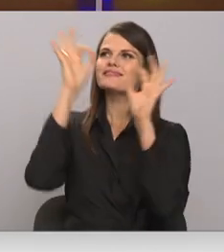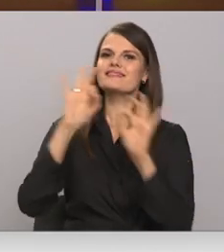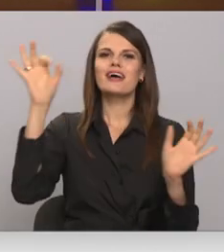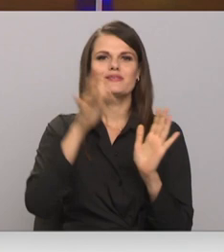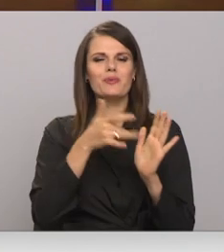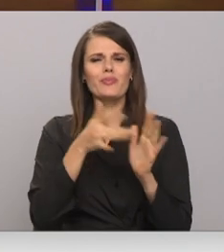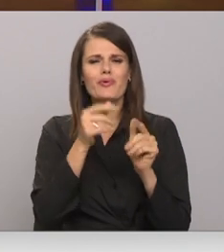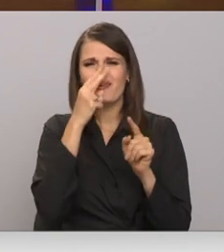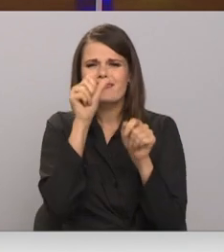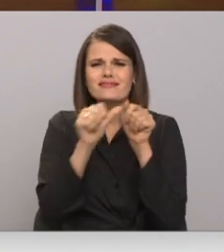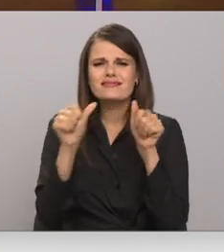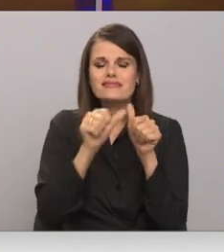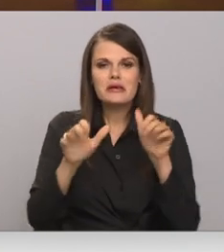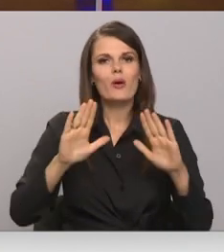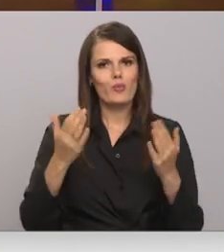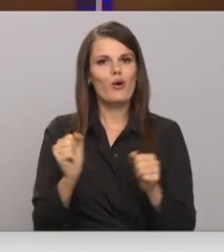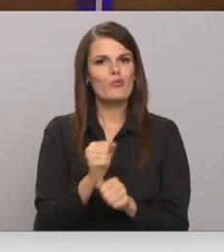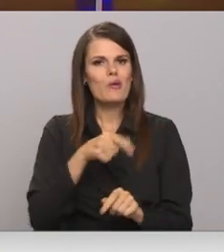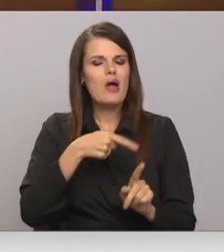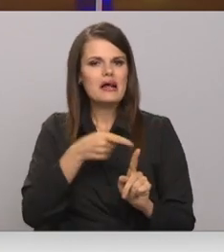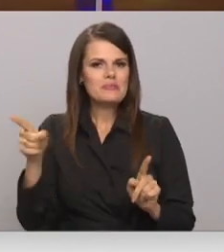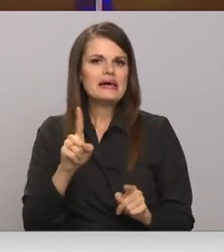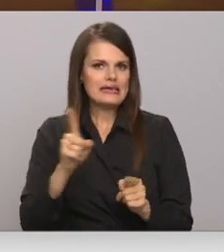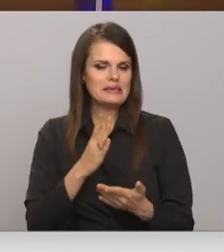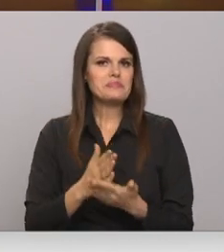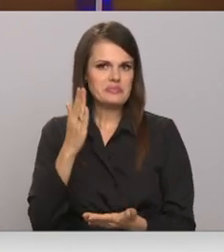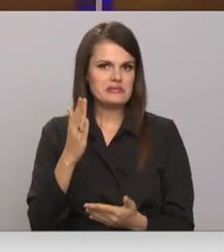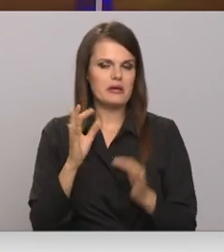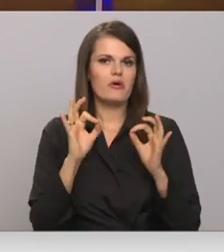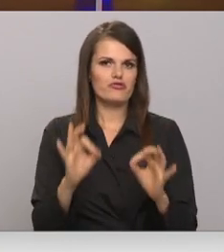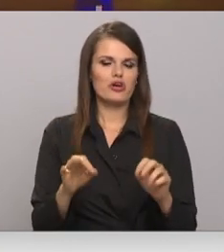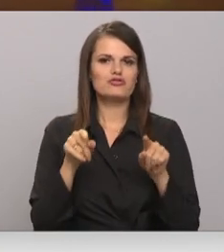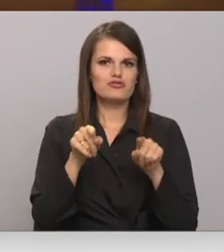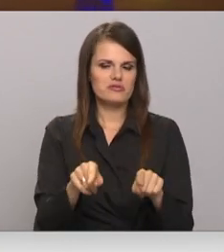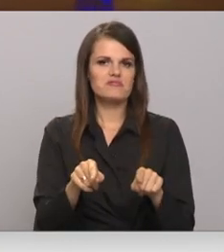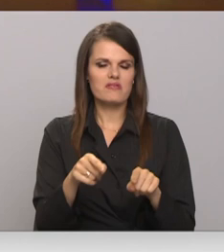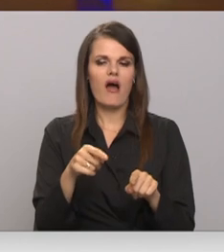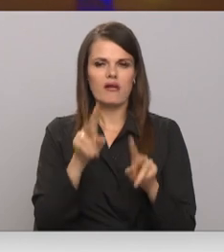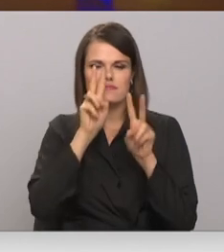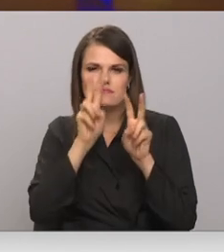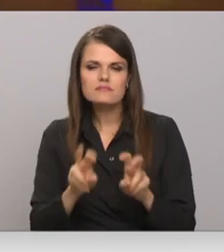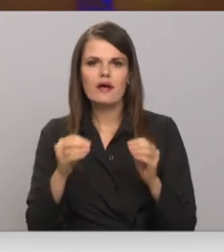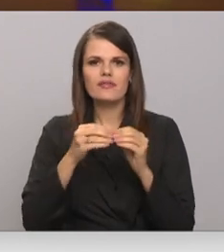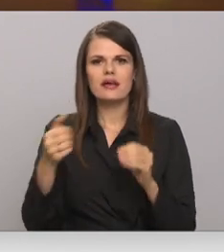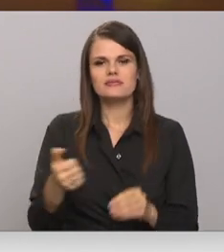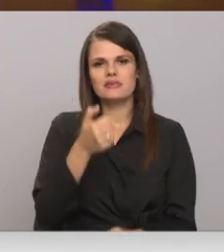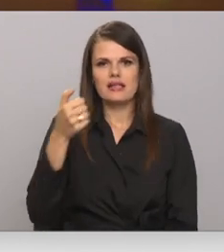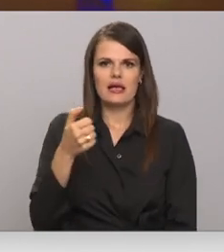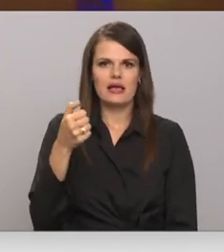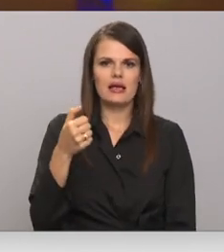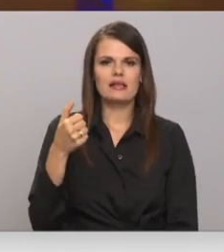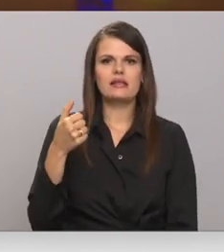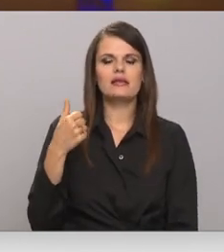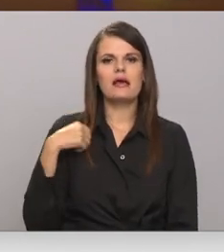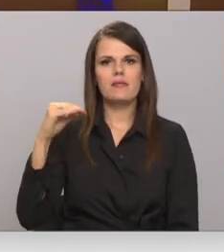it kā sīki un neievērojami, tomēr ilgtermiņā bija īstami. Tieši šāds salīdzinājums un problēmas izpēta desmitgadīgajai Darijais Kripkinai